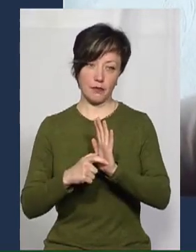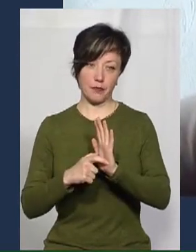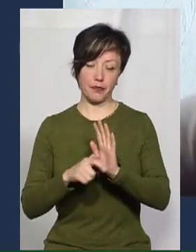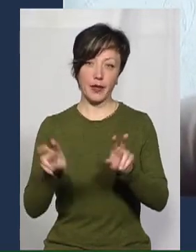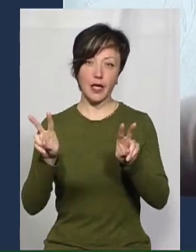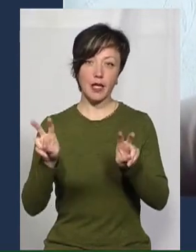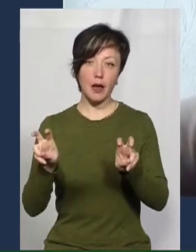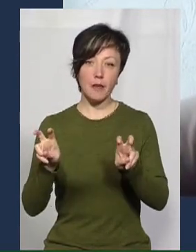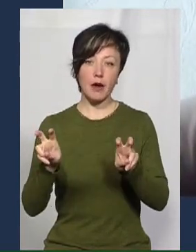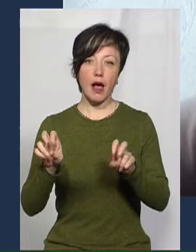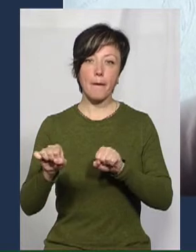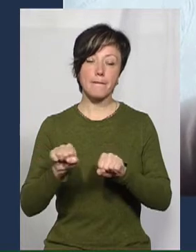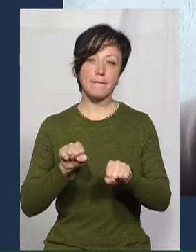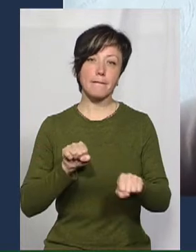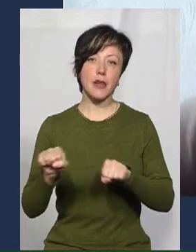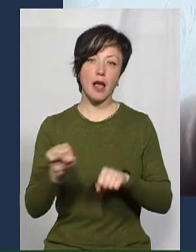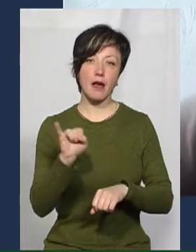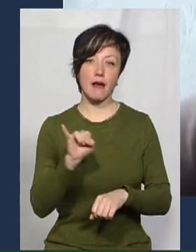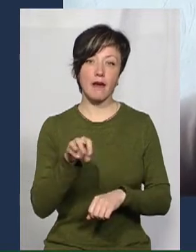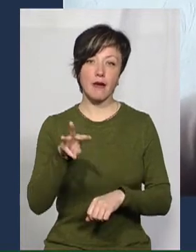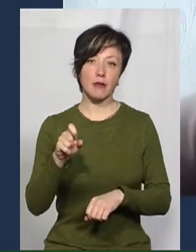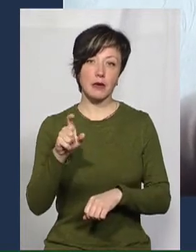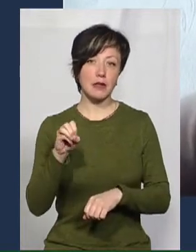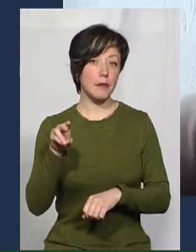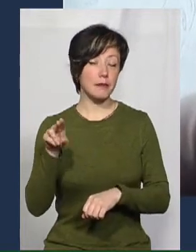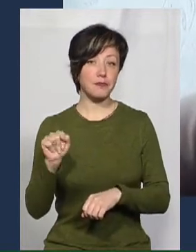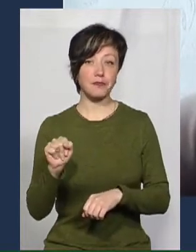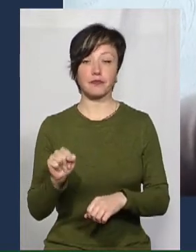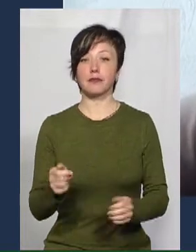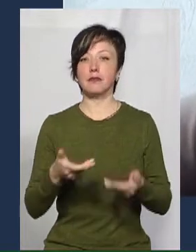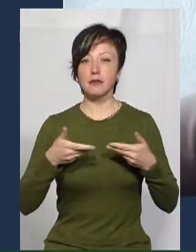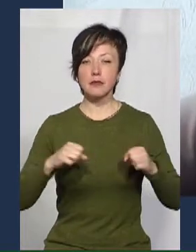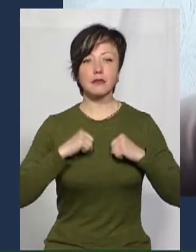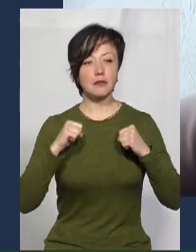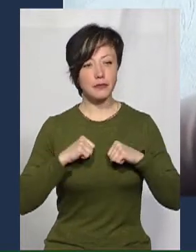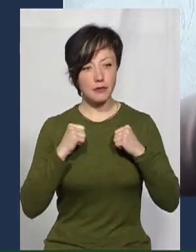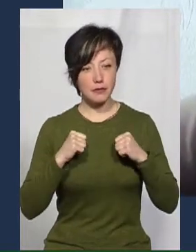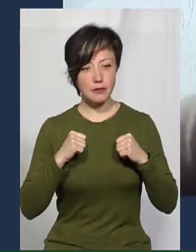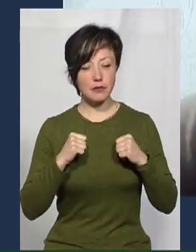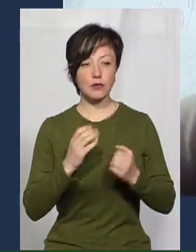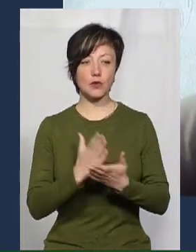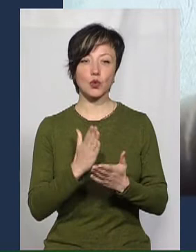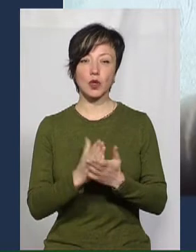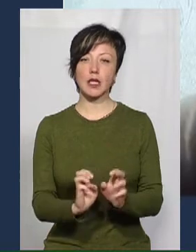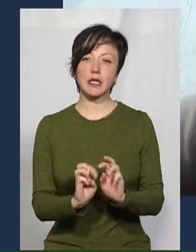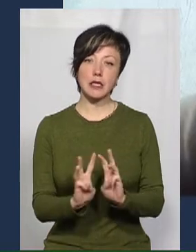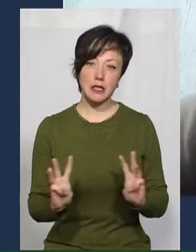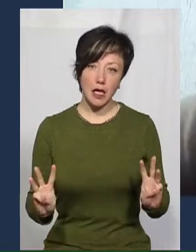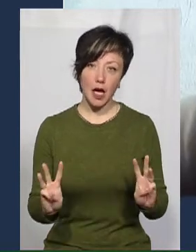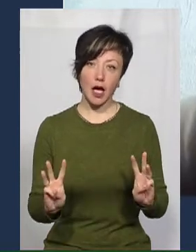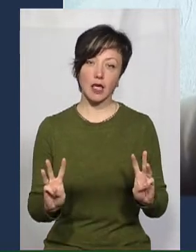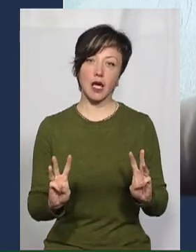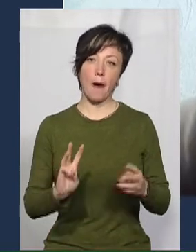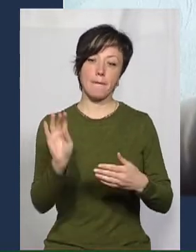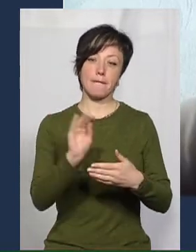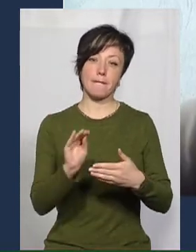тему гетьманування Івана Мазепи. Ми намагаємося, крім того, що існує сайт, блог, група в